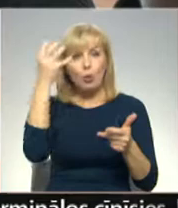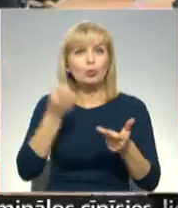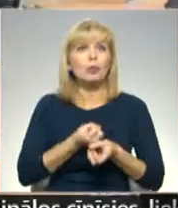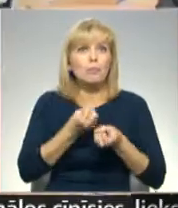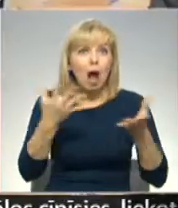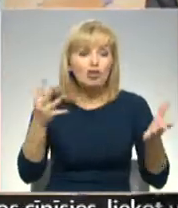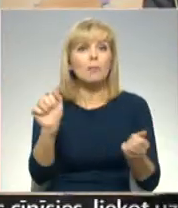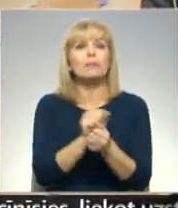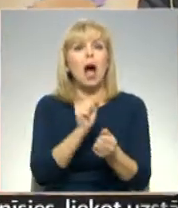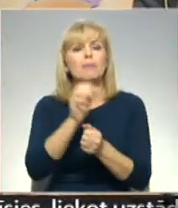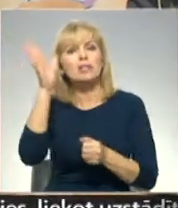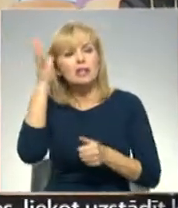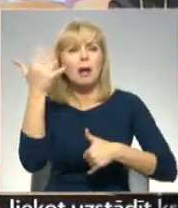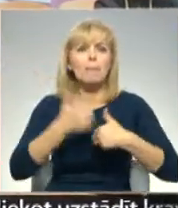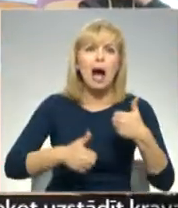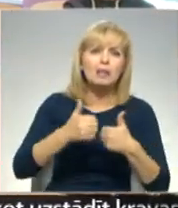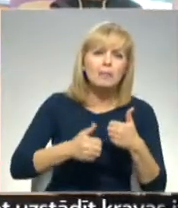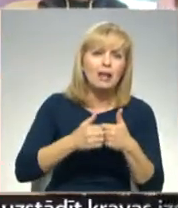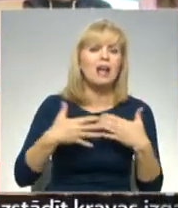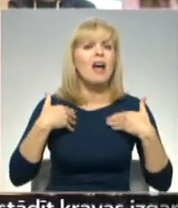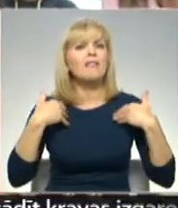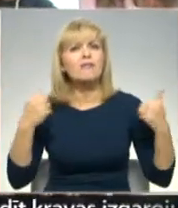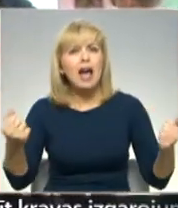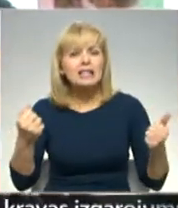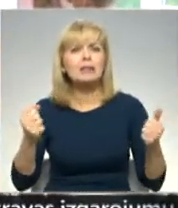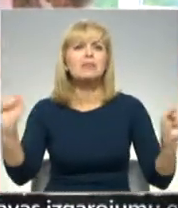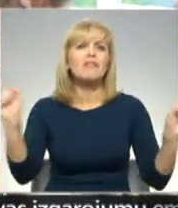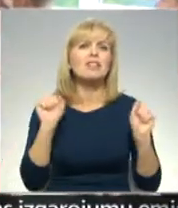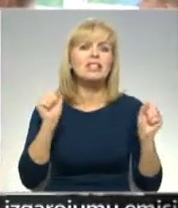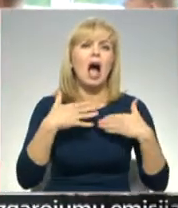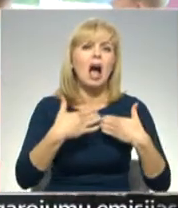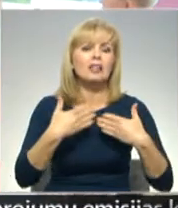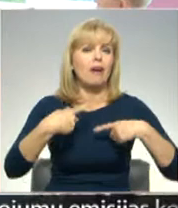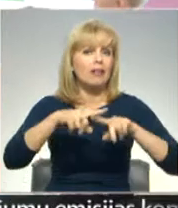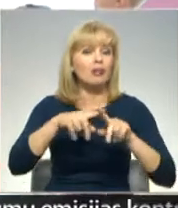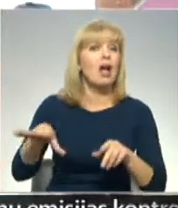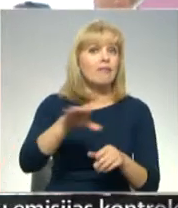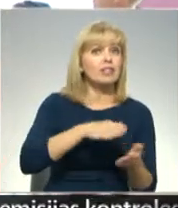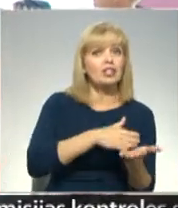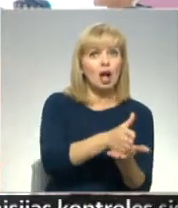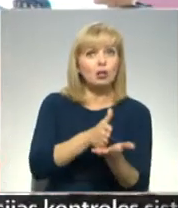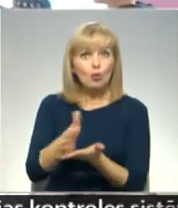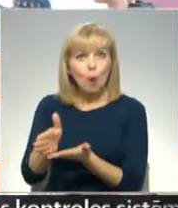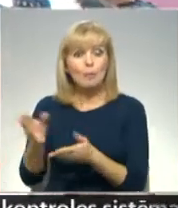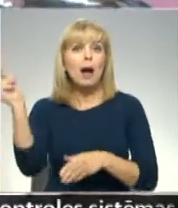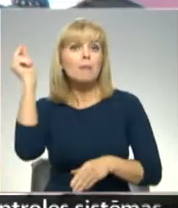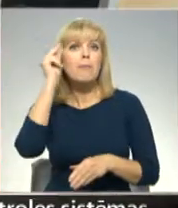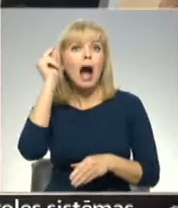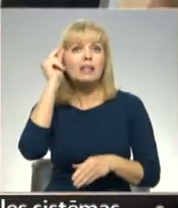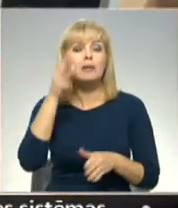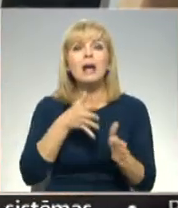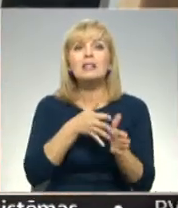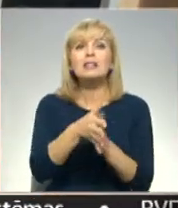dabaszinātņu, matemātikas, veselības un fiziskās aktivitātes un tehnoloģiju. Visās jomās paralēli tiks mācītas arī tā saucamās